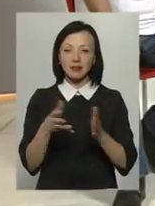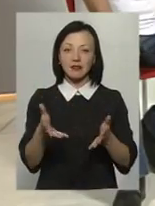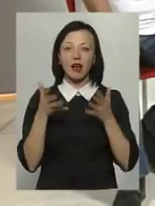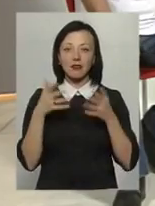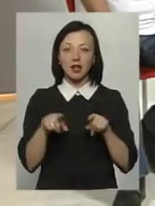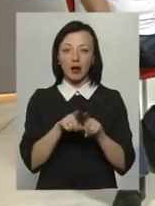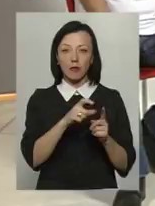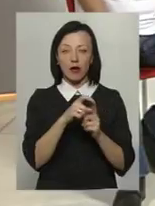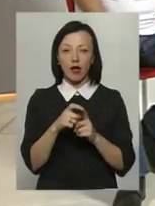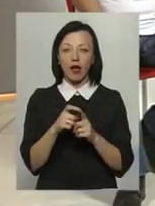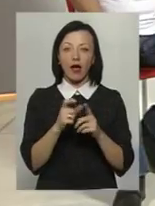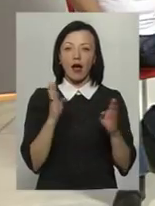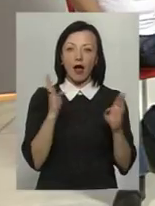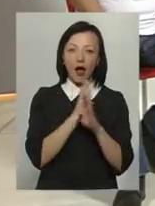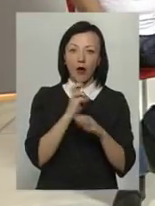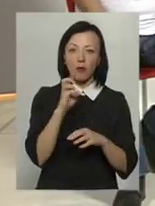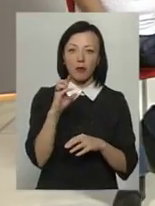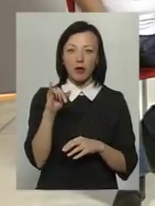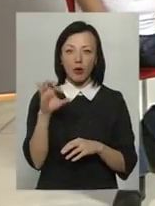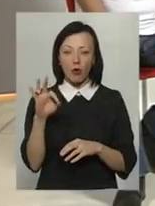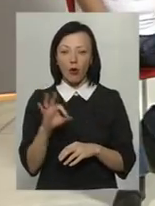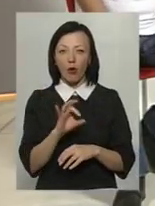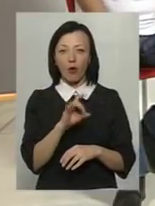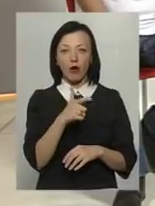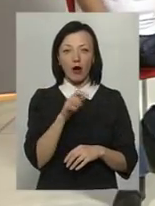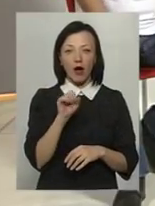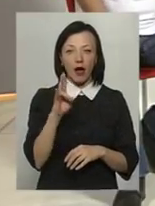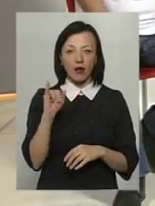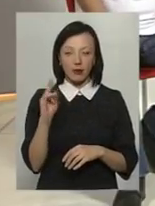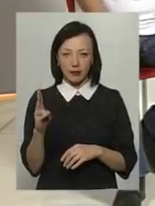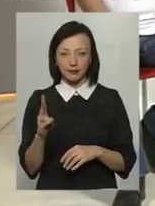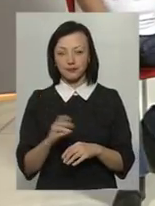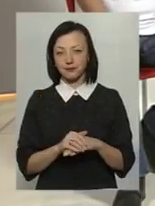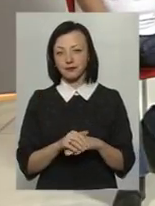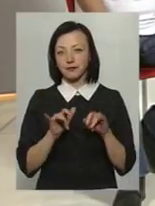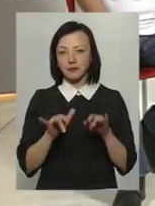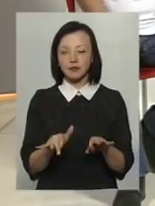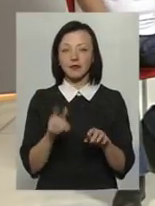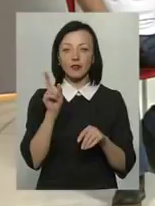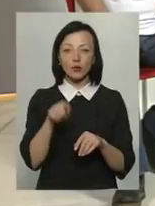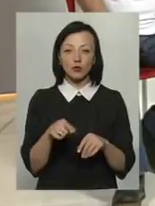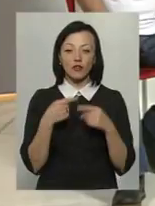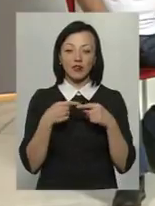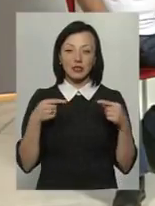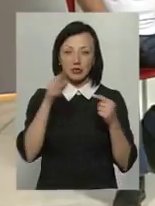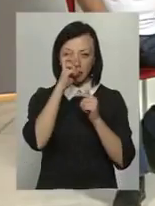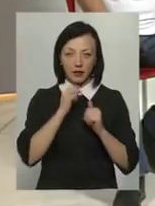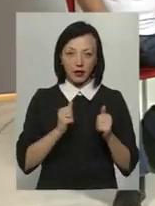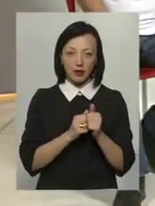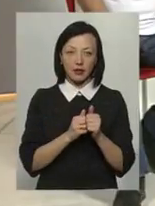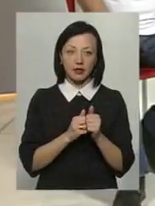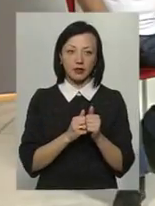таке поняття, як еко, біо і органік. Справа в тому, що в різних країнах, наприклад,